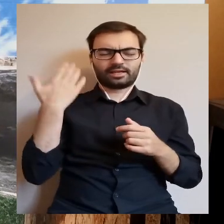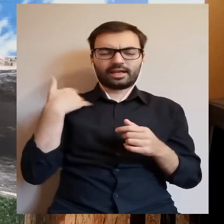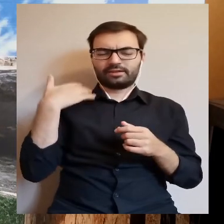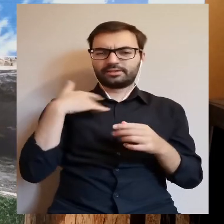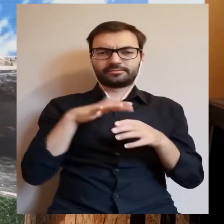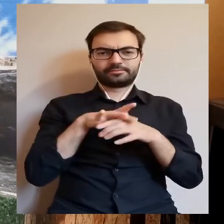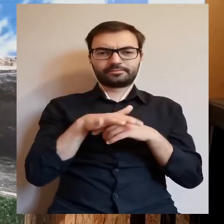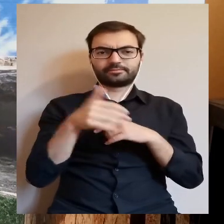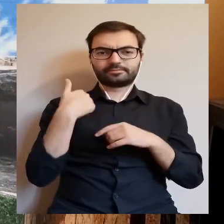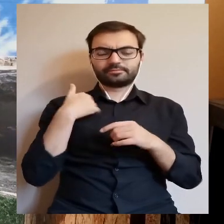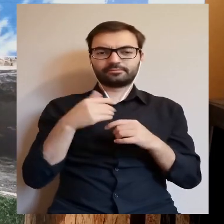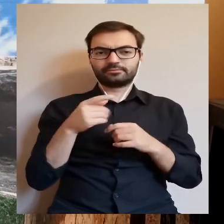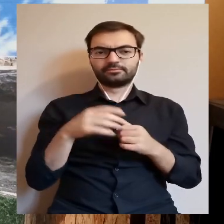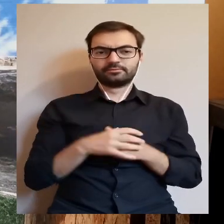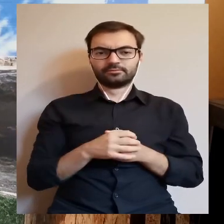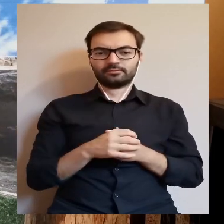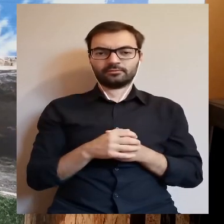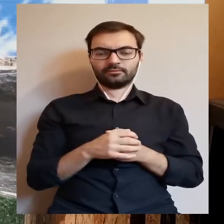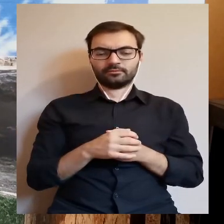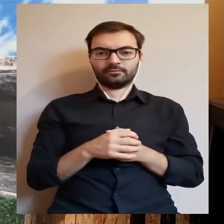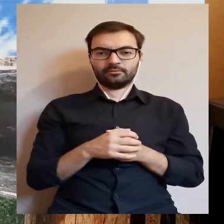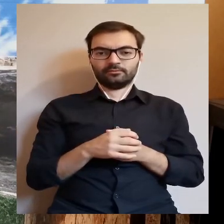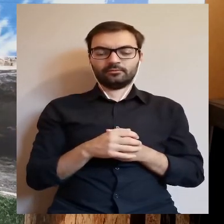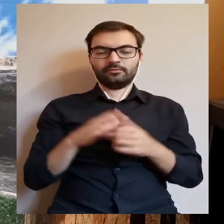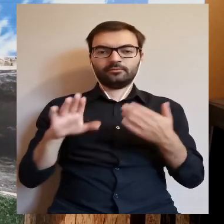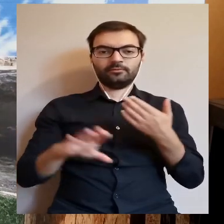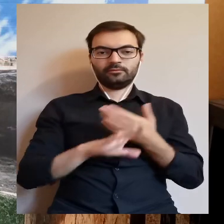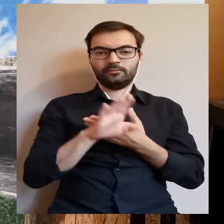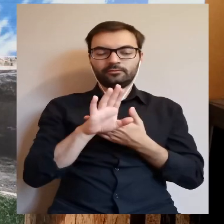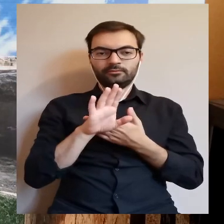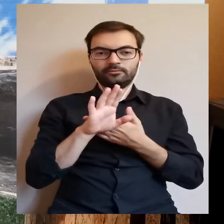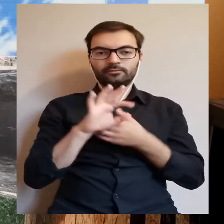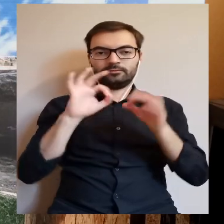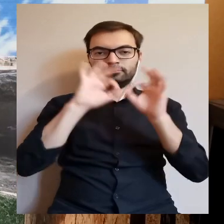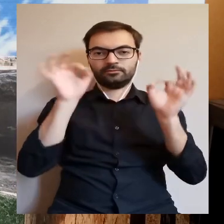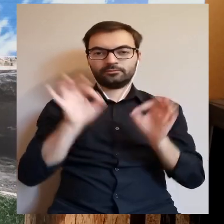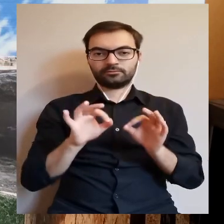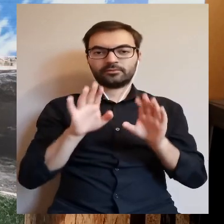bardzo znana i ceniona galeria sztuki,